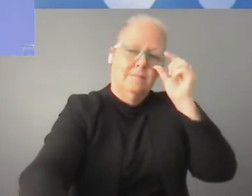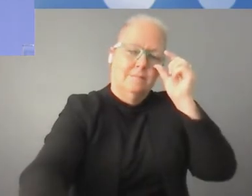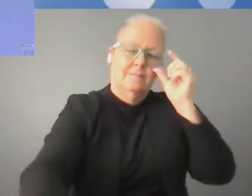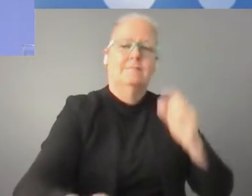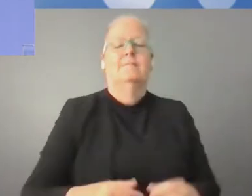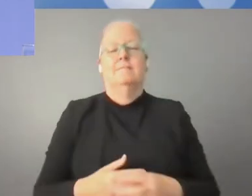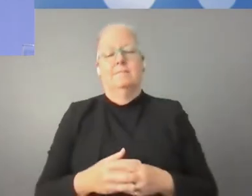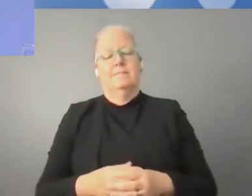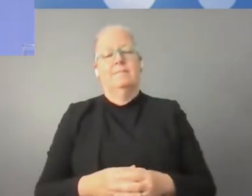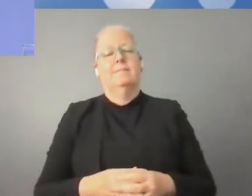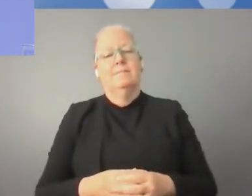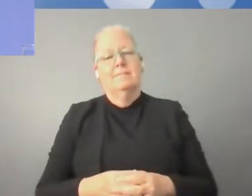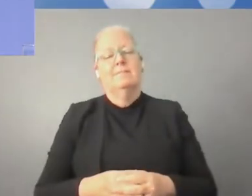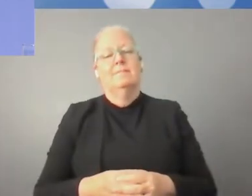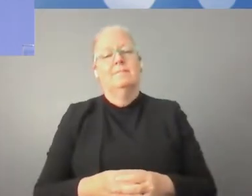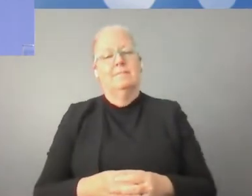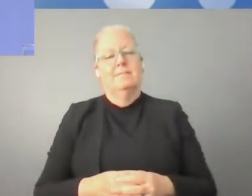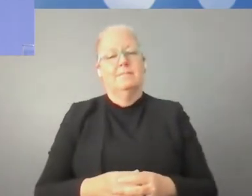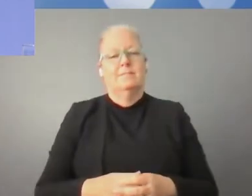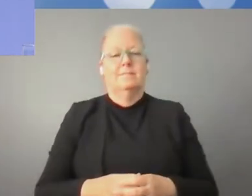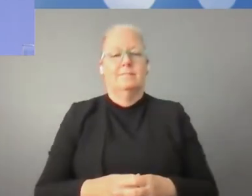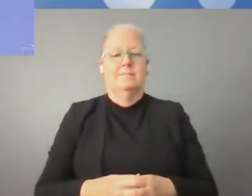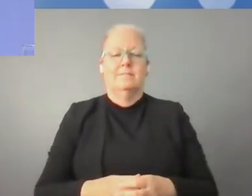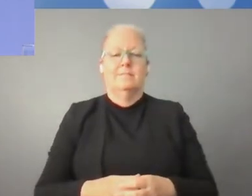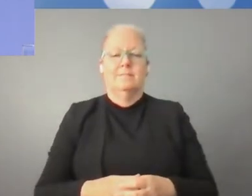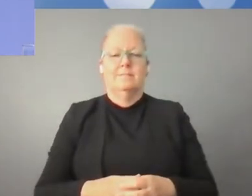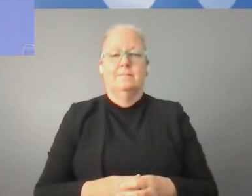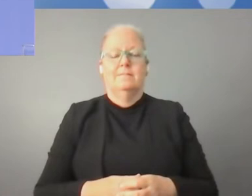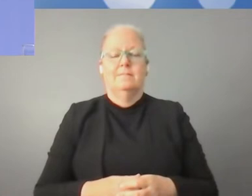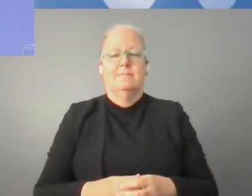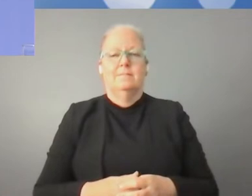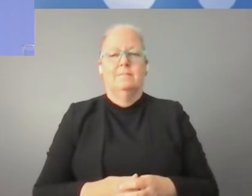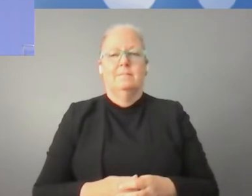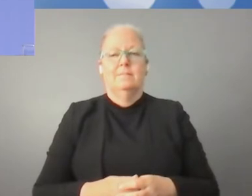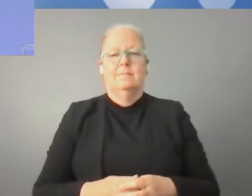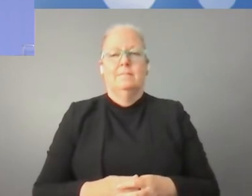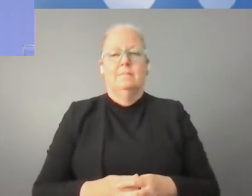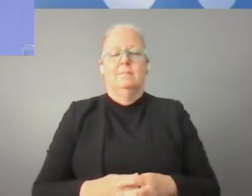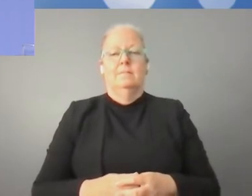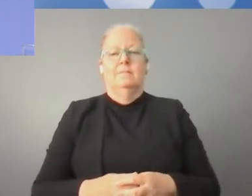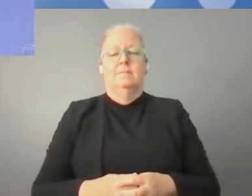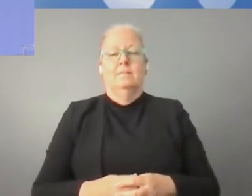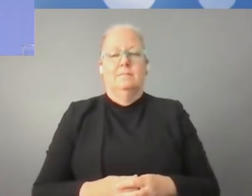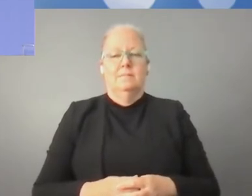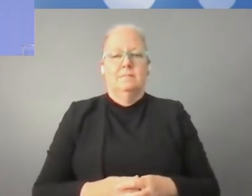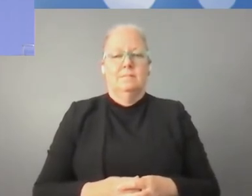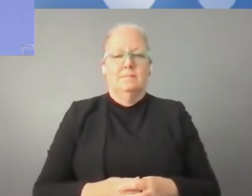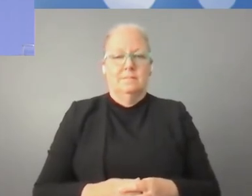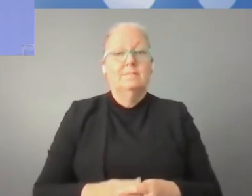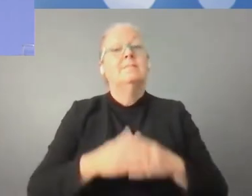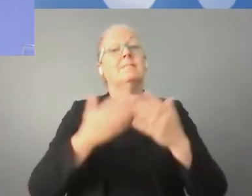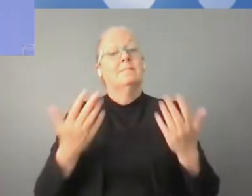Jesteśmy przyjmowani przez ONZ, dlatego mamy tłumaczenie najwyższej jakości, za co bardzo dziękuję. Ponadto jest to ważne,